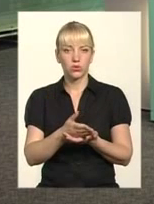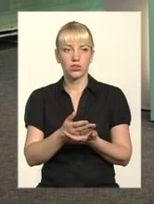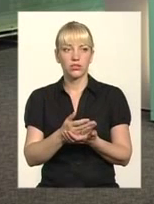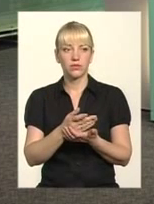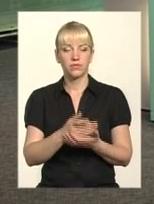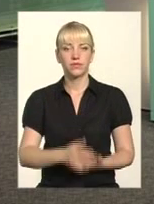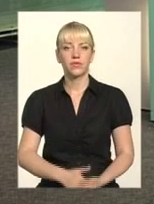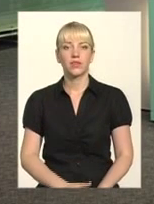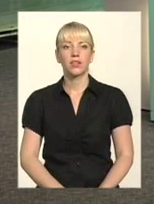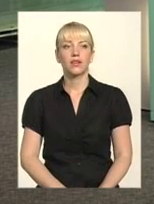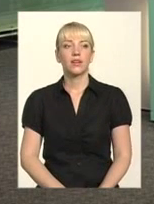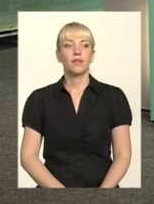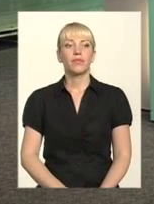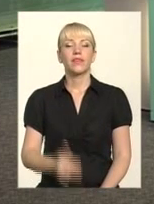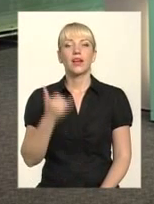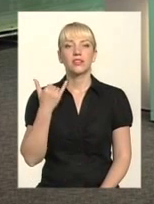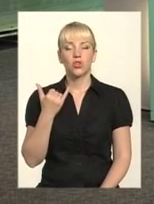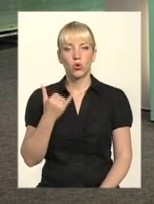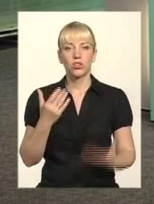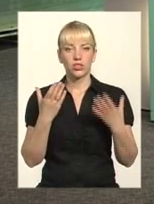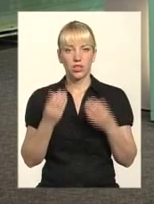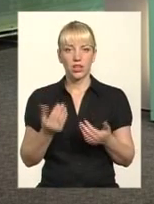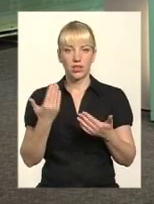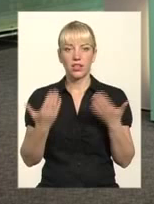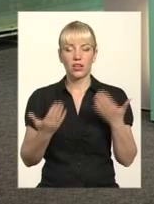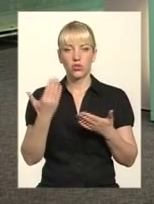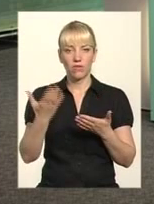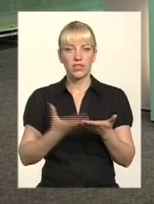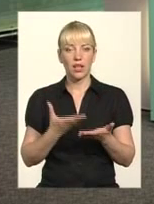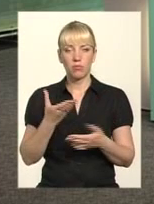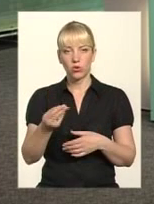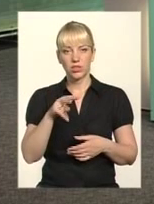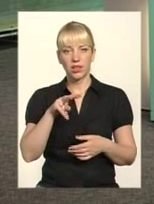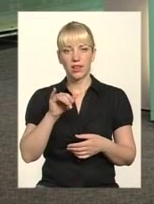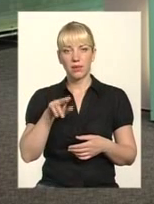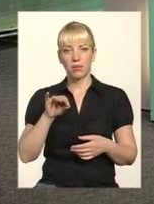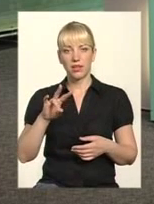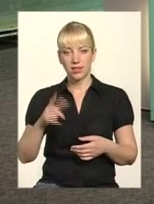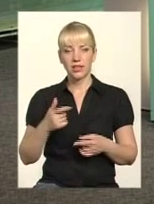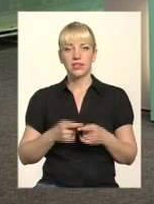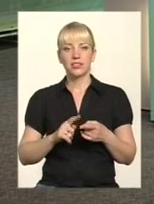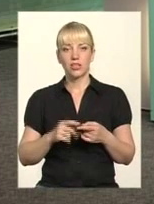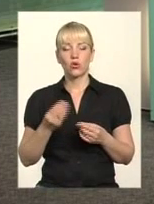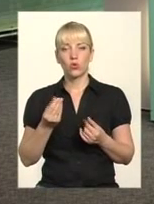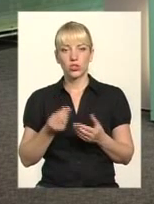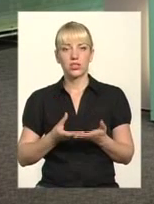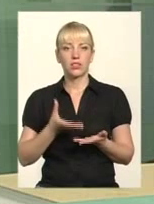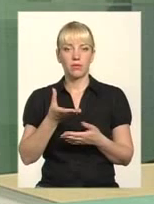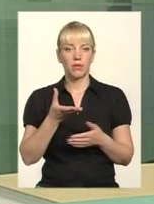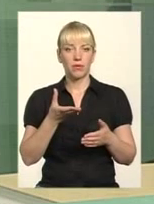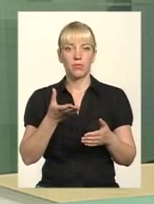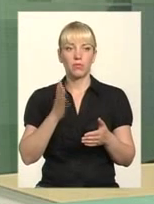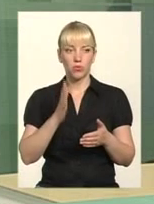Дякую. Ні, на сьогоднішній день, якщо ви заплатите за липень місяць, ці кошти підуть безпосередньо ЖЕКові.